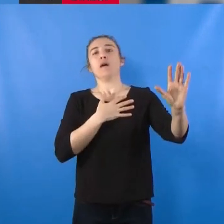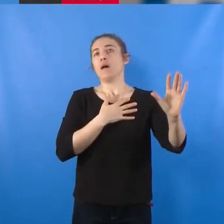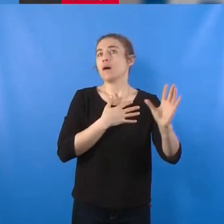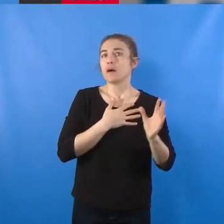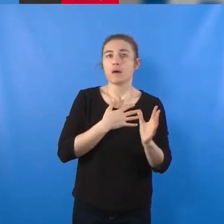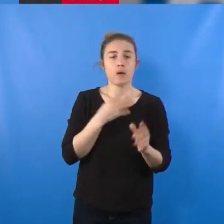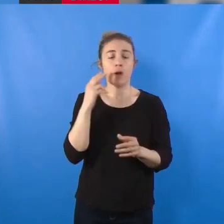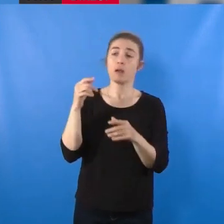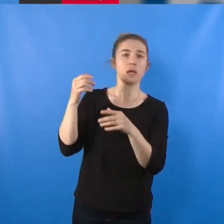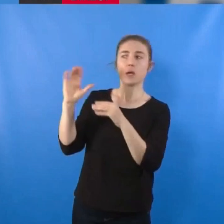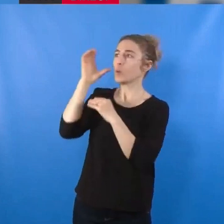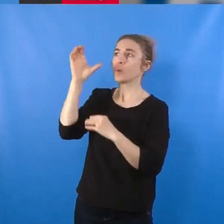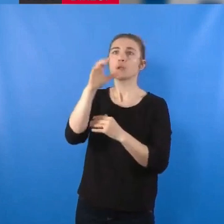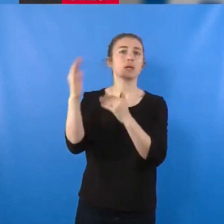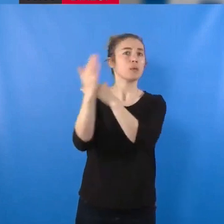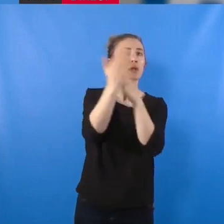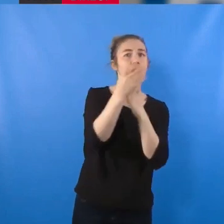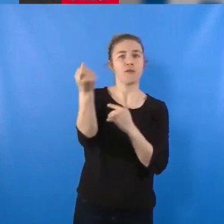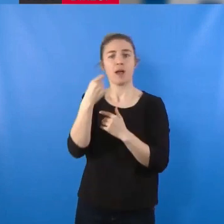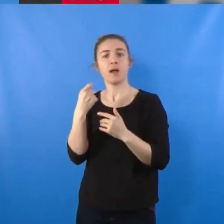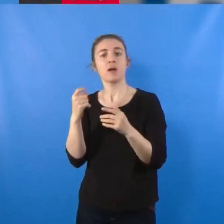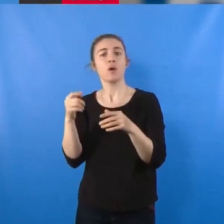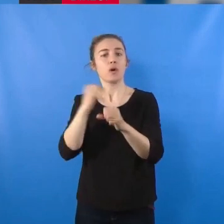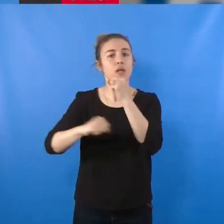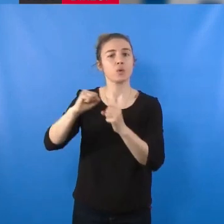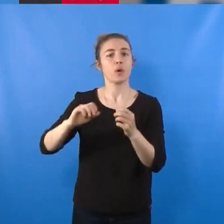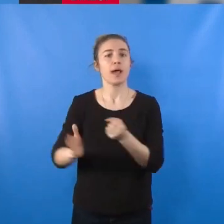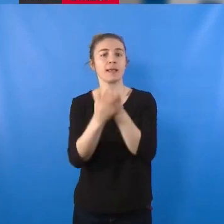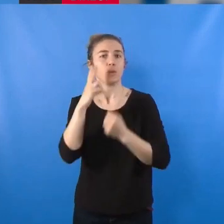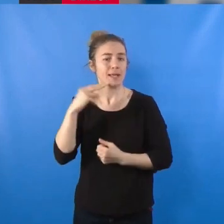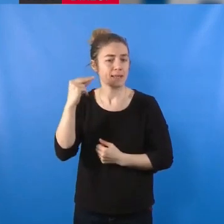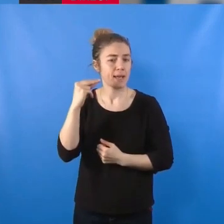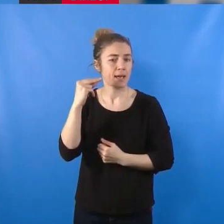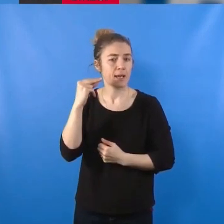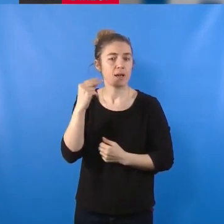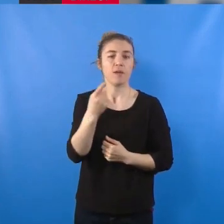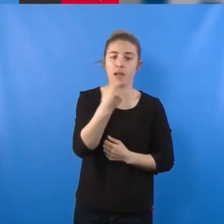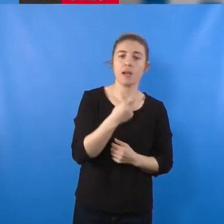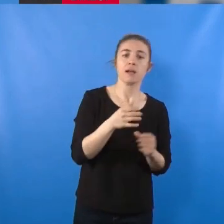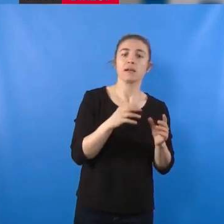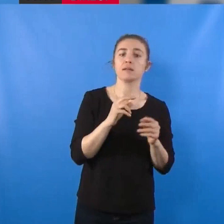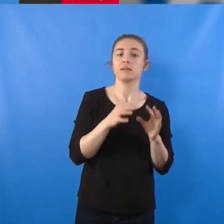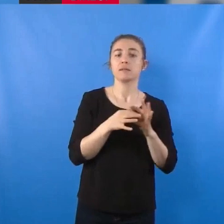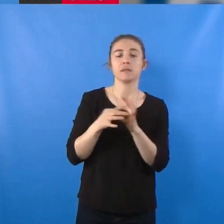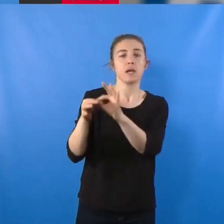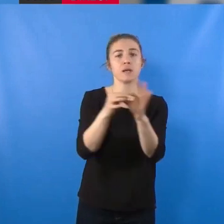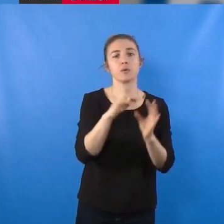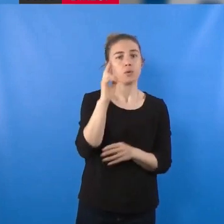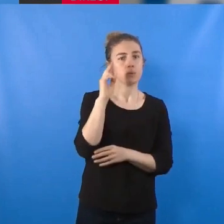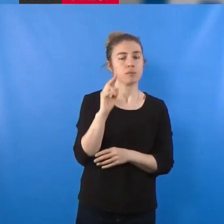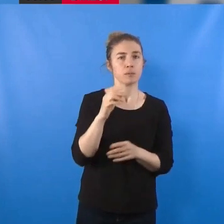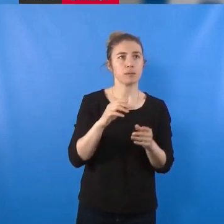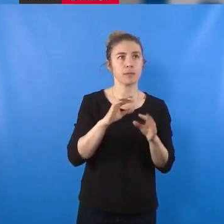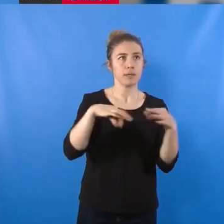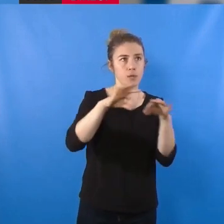nous sont parvenus des organisations d'aide humanitaire et des Nations Unies. Gaza est à